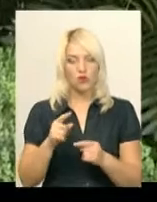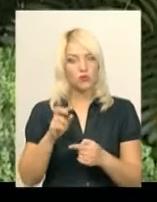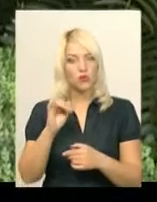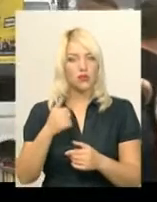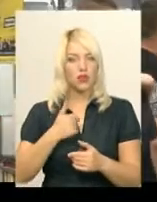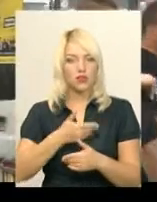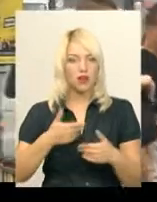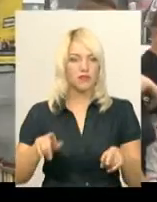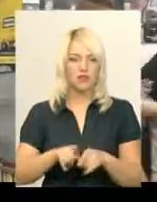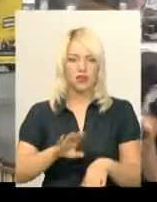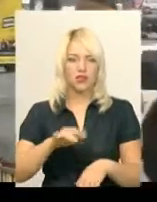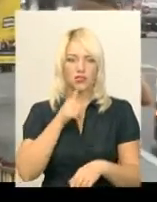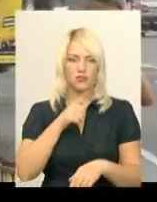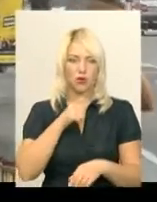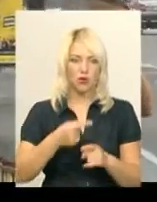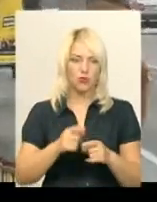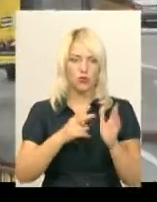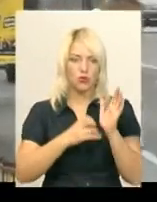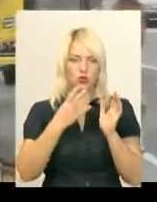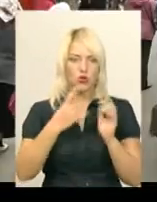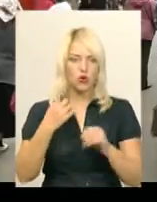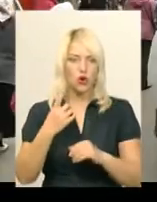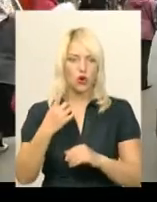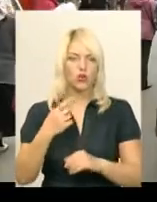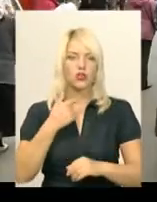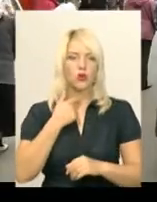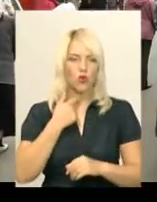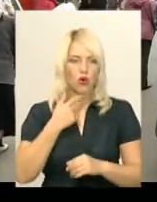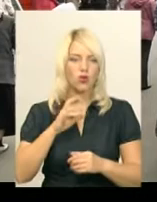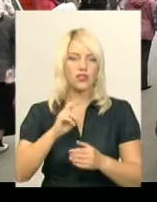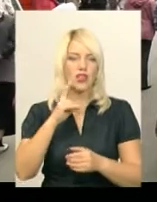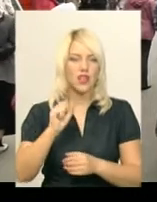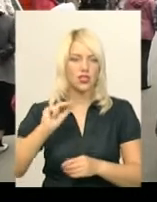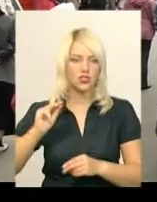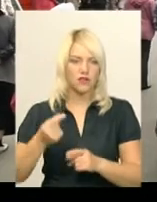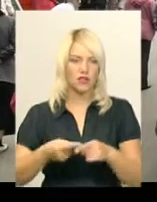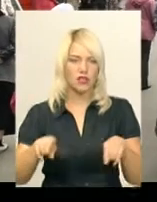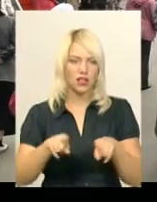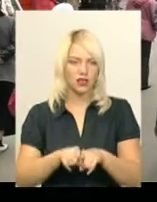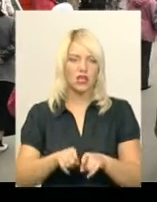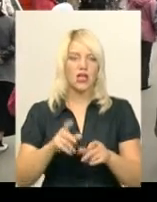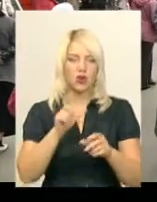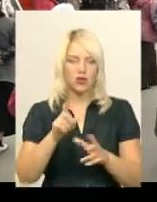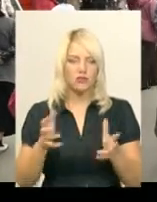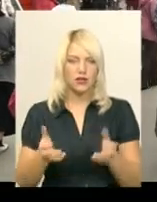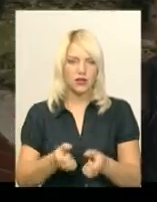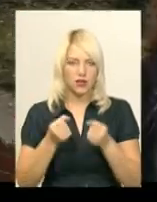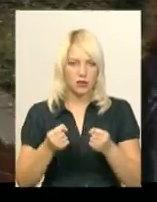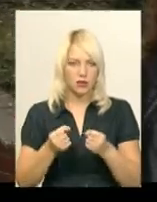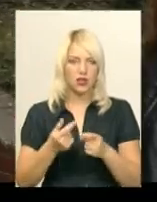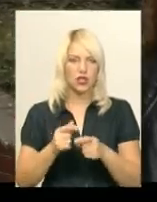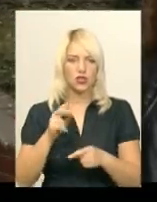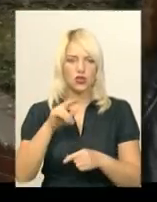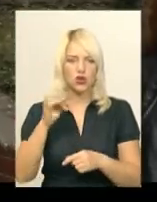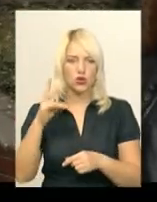не спробувати. 741 голос стану на 17-го годину четверга. Саме стільки людей підтримали петицію Ольги Чорної. Серед них – хмельничанка Надія